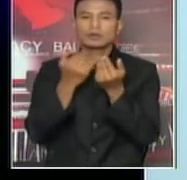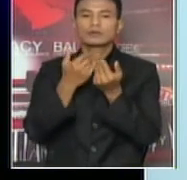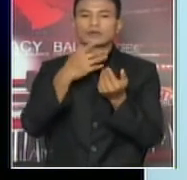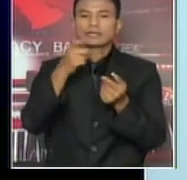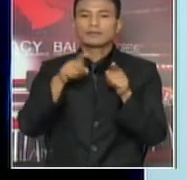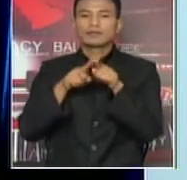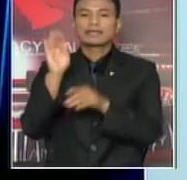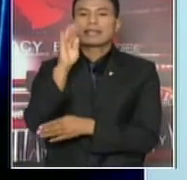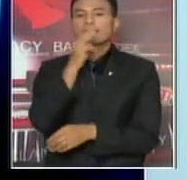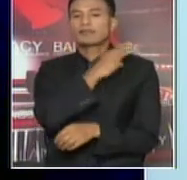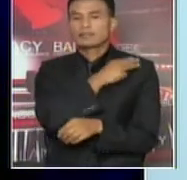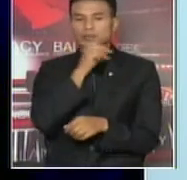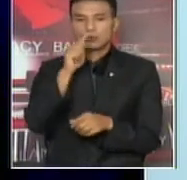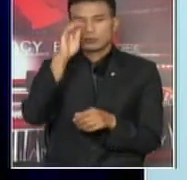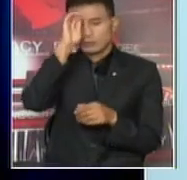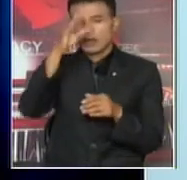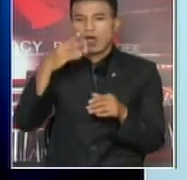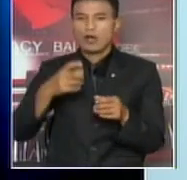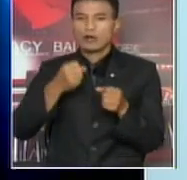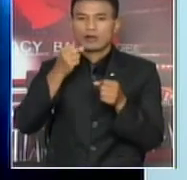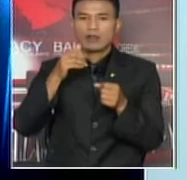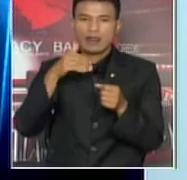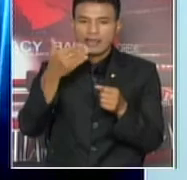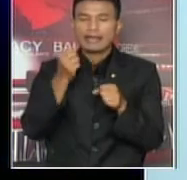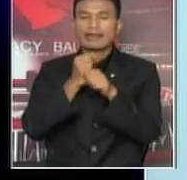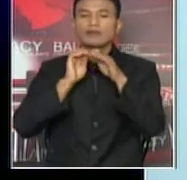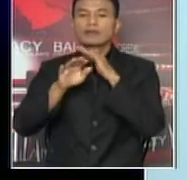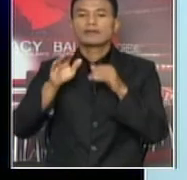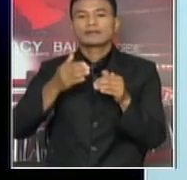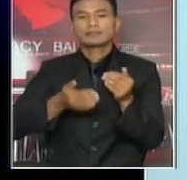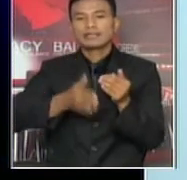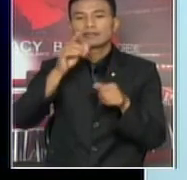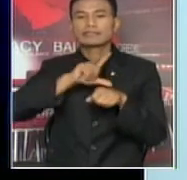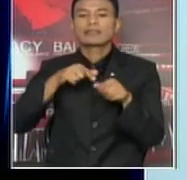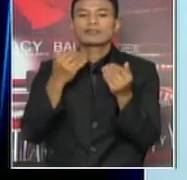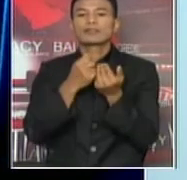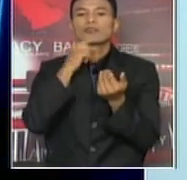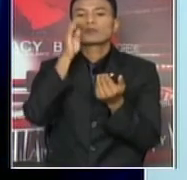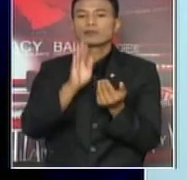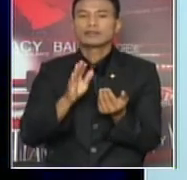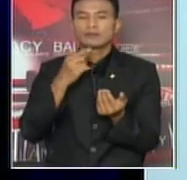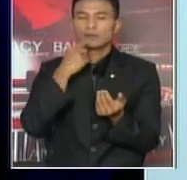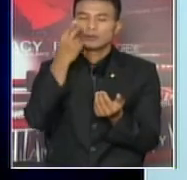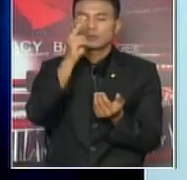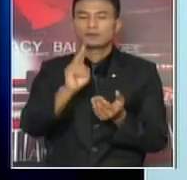नागरिको सुचनाको हकलाई कारियानोयनमा लाई जाना धिलाई गर्न नहुने स्मरण गरान भाय।